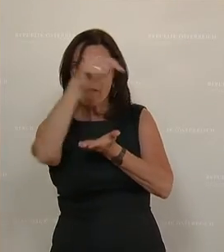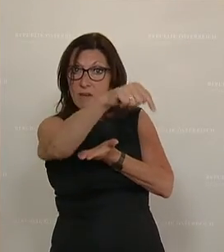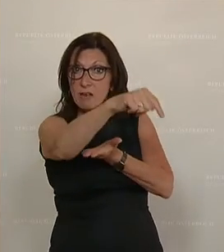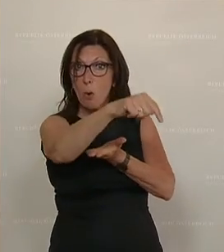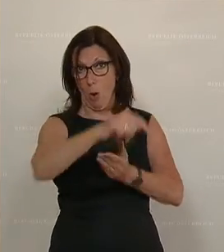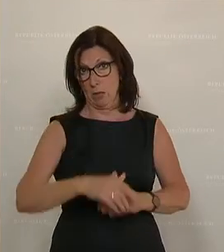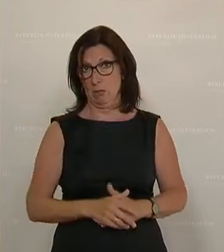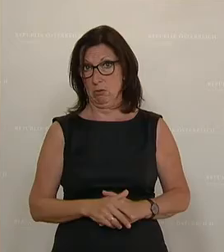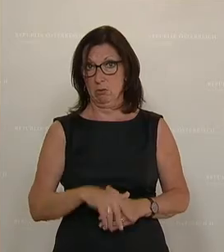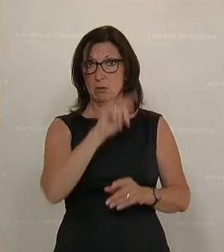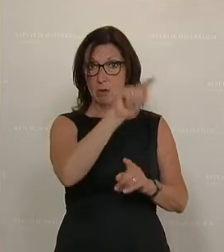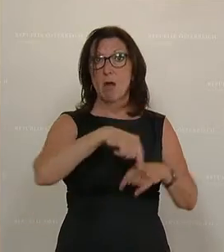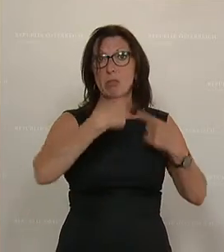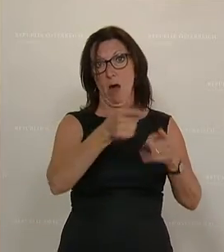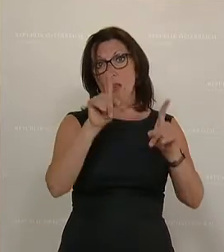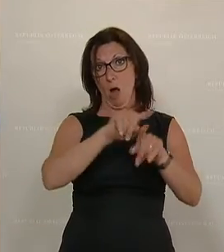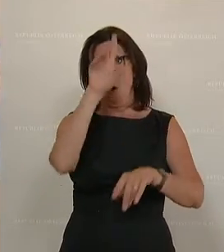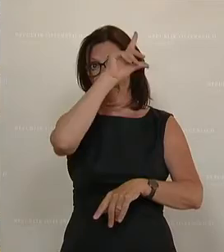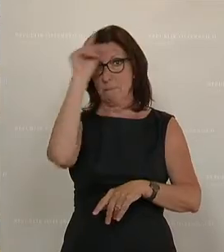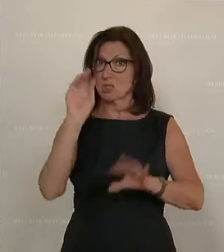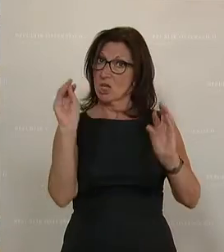dann auch bei den Menschen an. Herzlichen Dank.